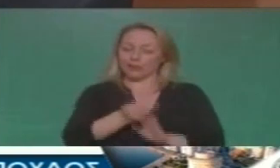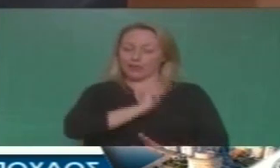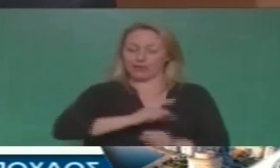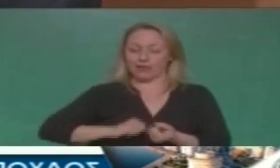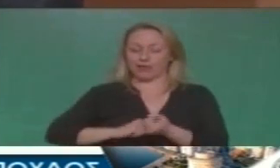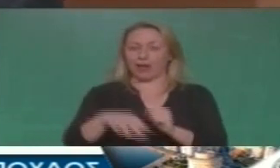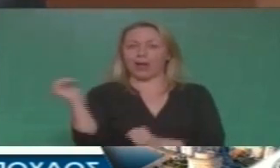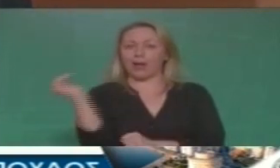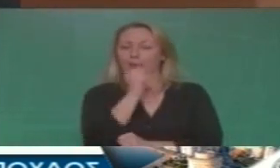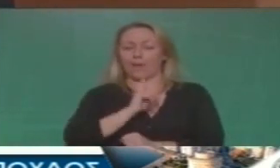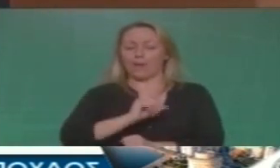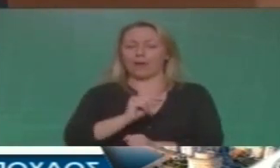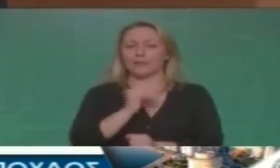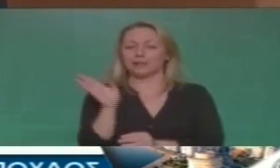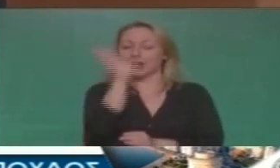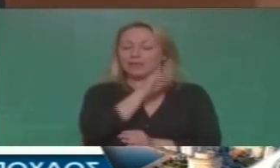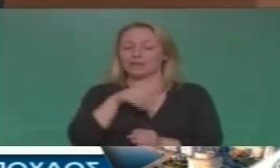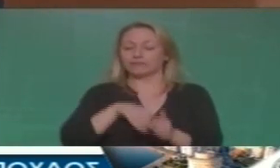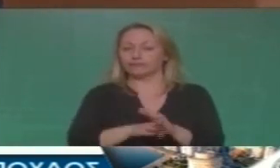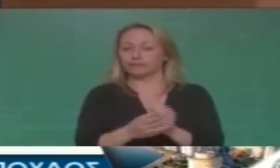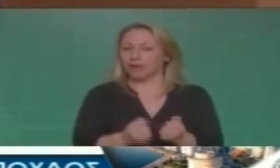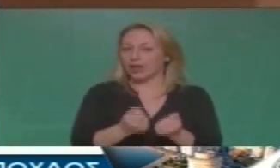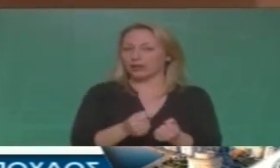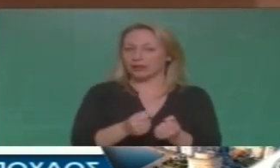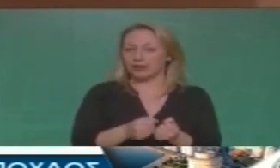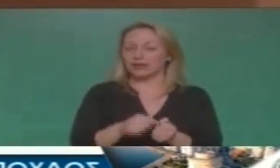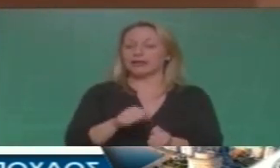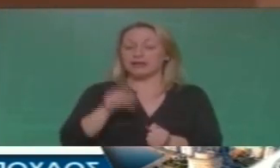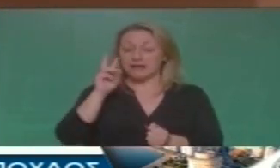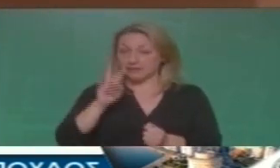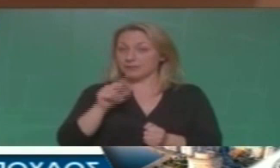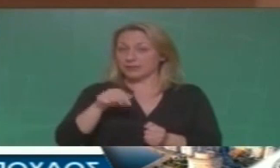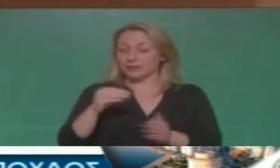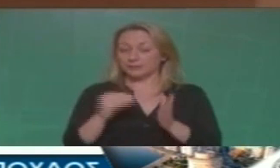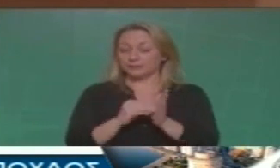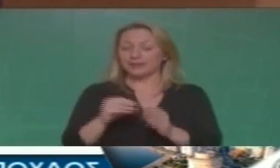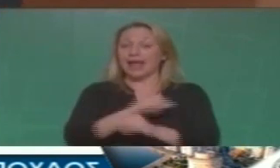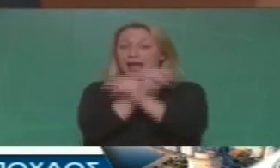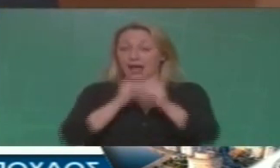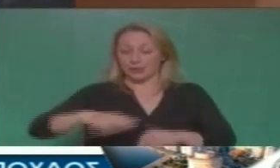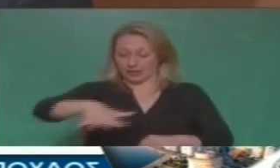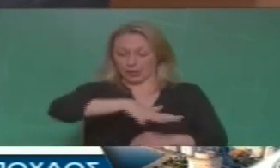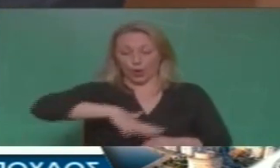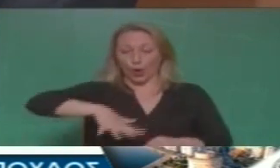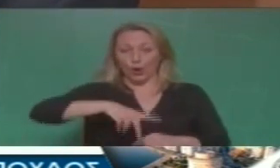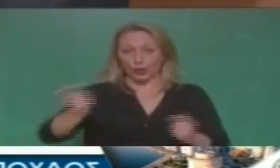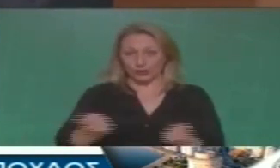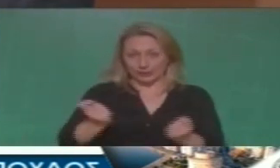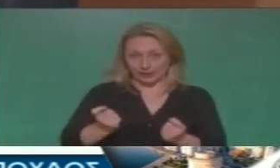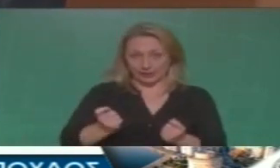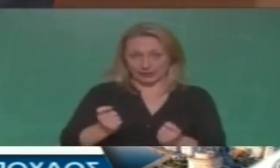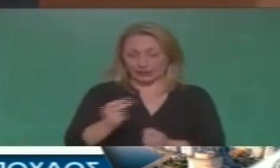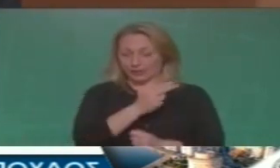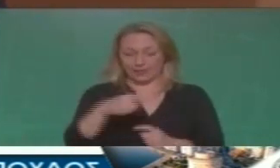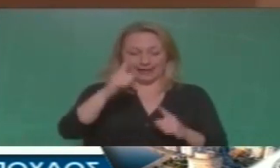fast-track διαδικασίες. Η χωροταξία λοιπόν δεν είναι ένα ζήτημα τεχνικό είναι ένα ζήτημα οικονομικό